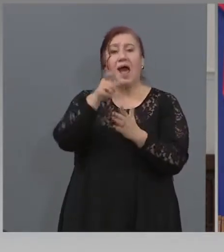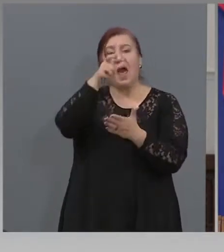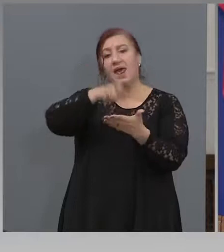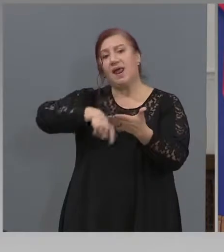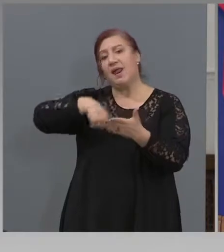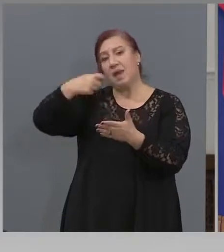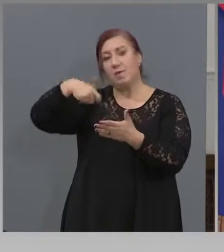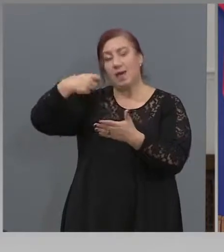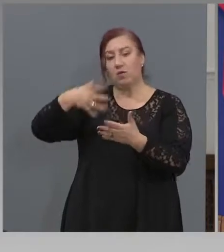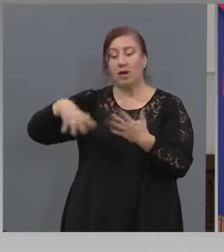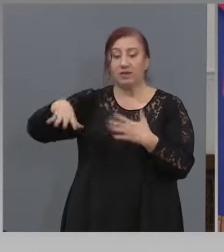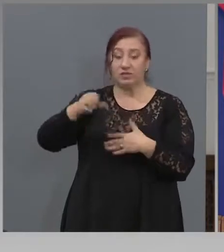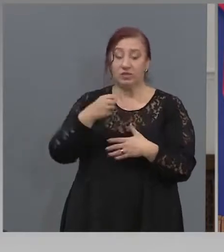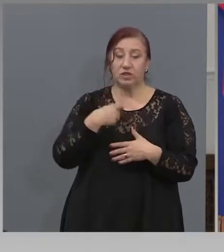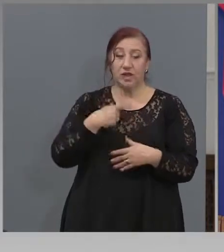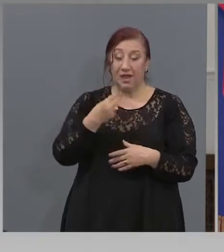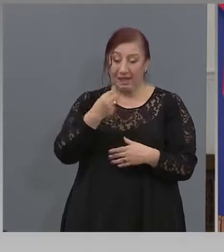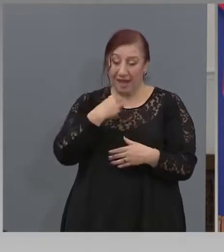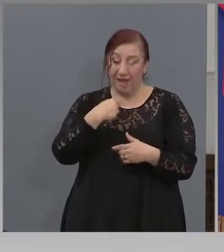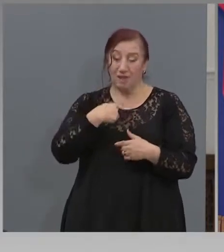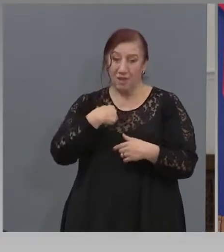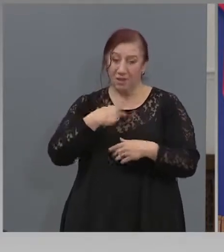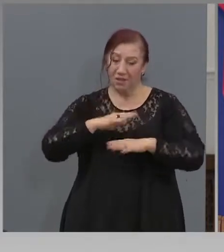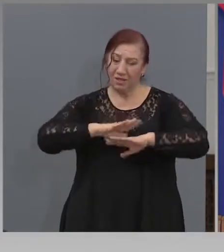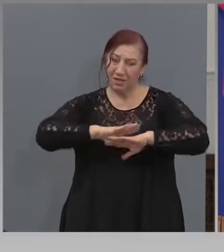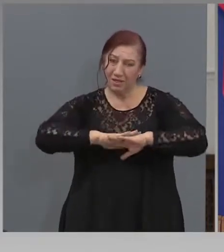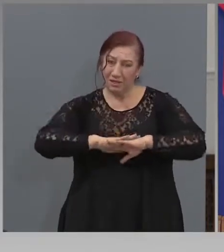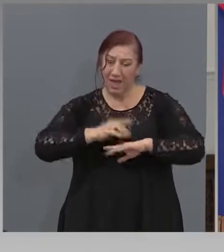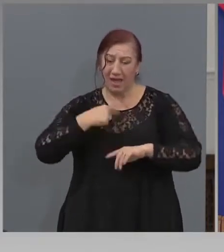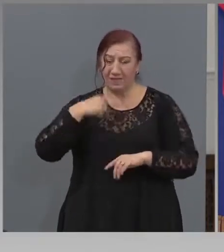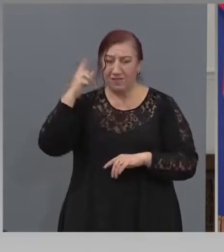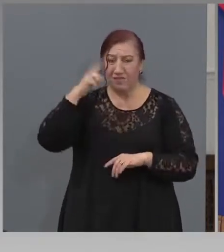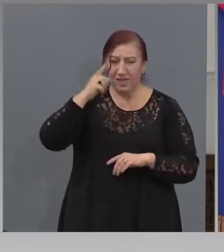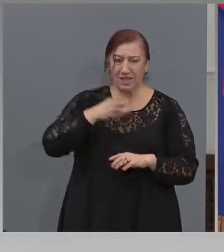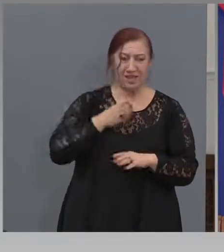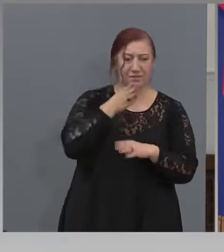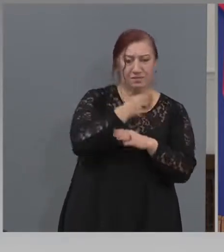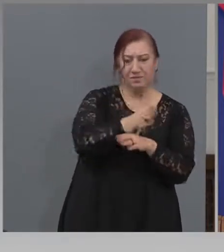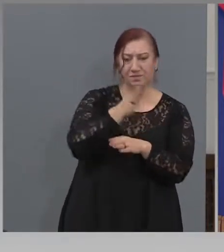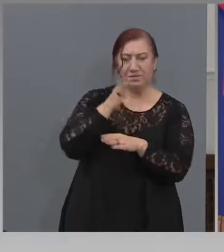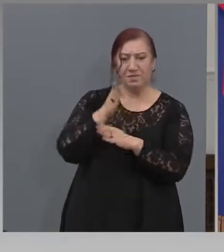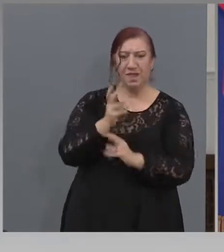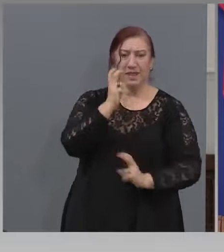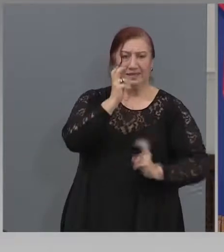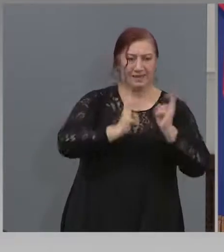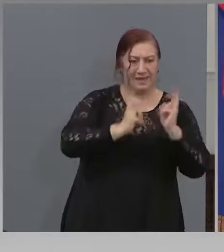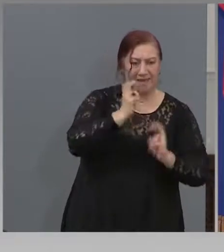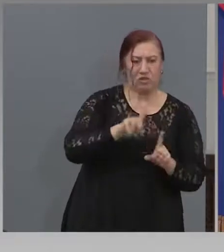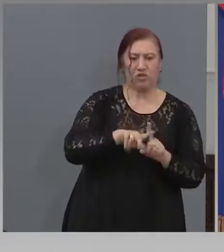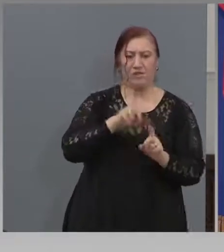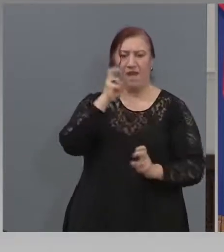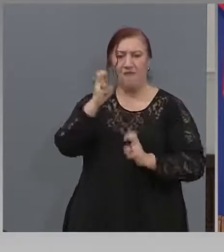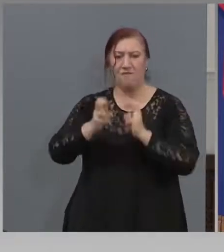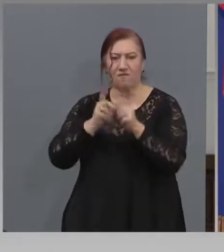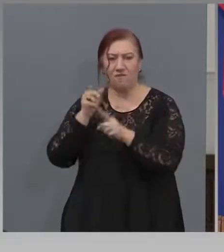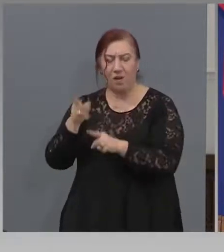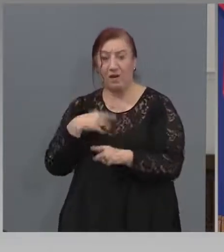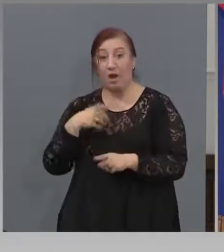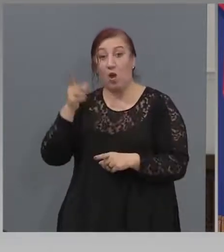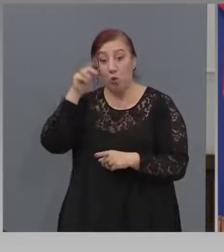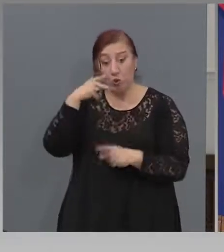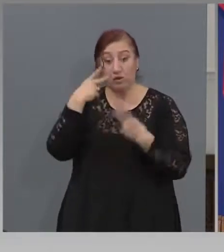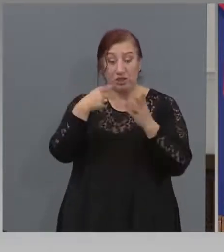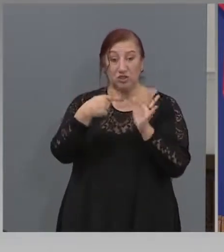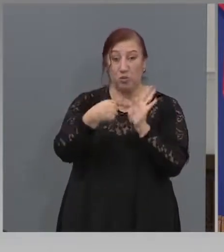на мене да ми се каже, къде всеки ден съм на завод, фабрика, производство. това ето. Утре ще видите как сме